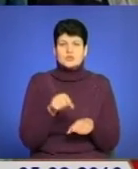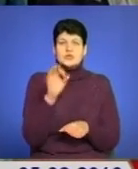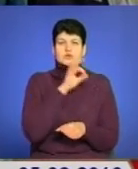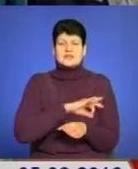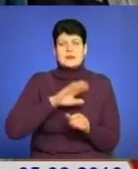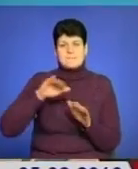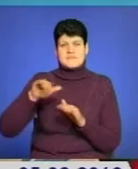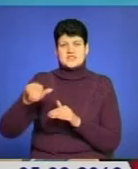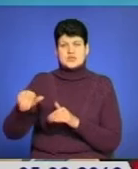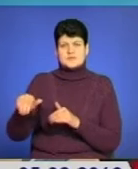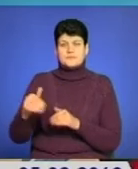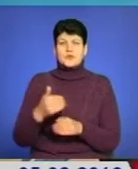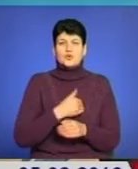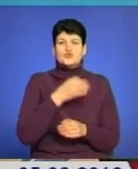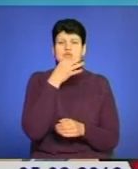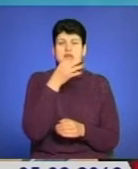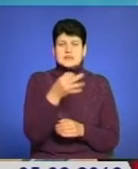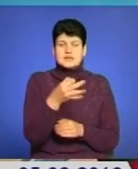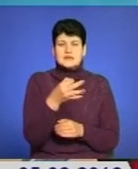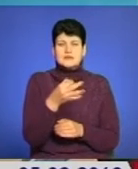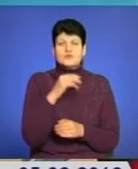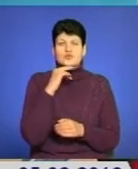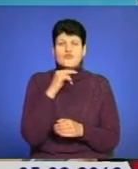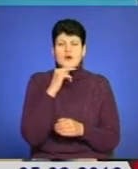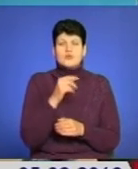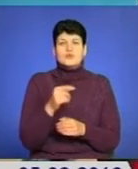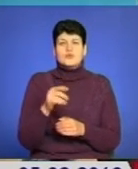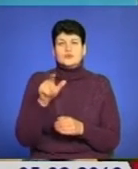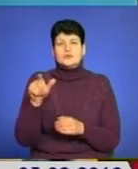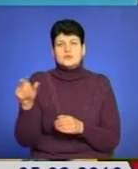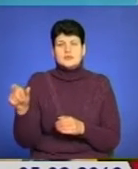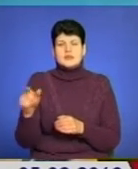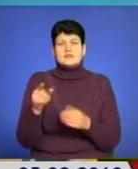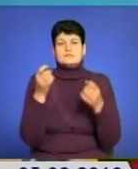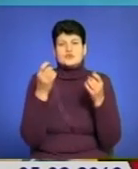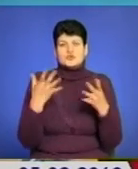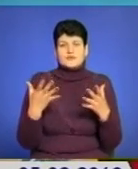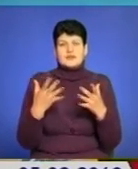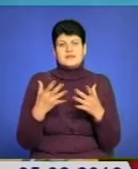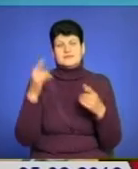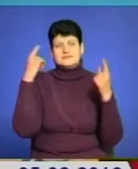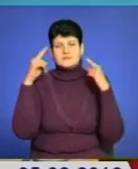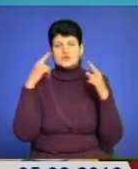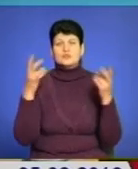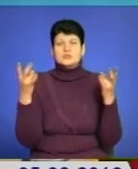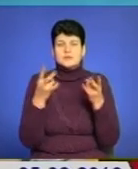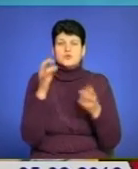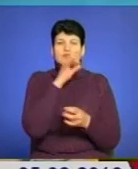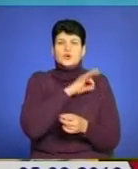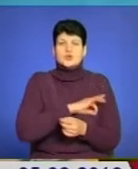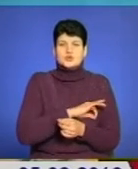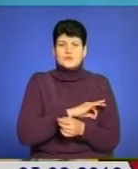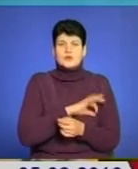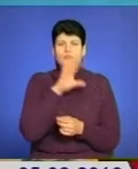пізніше. Хочу сказати і звернути увагу громадян, що і спростувати один з міфів, що потрібно використовувати